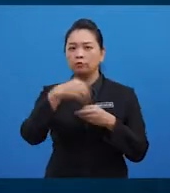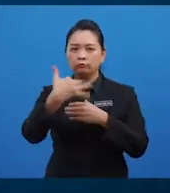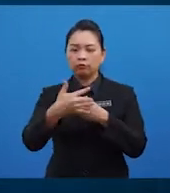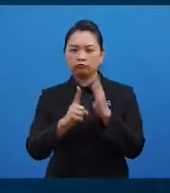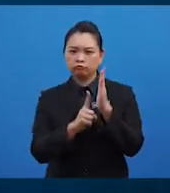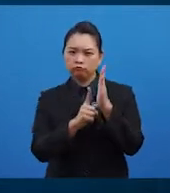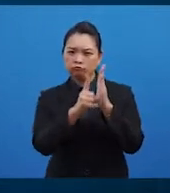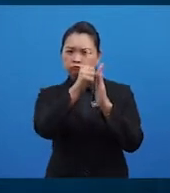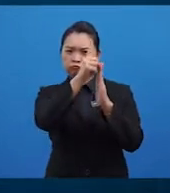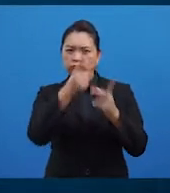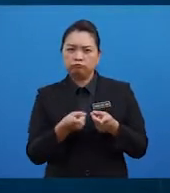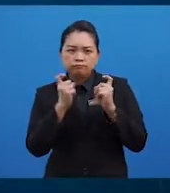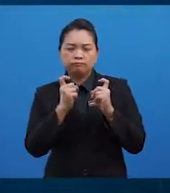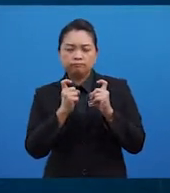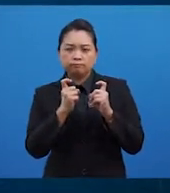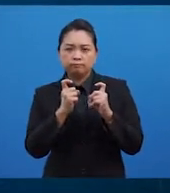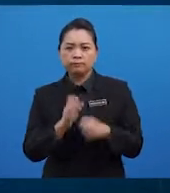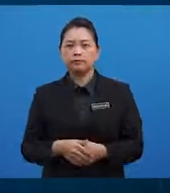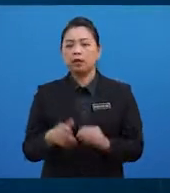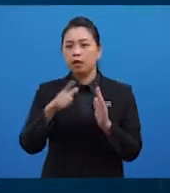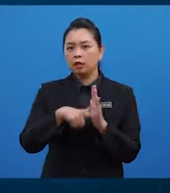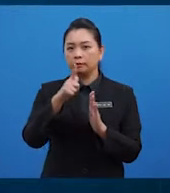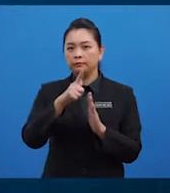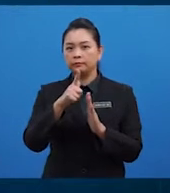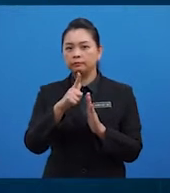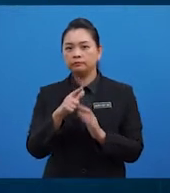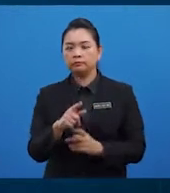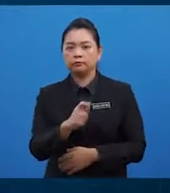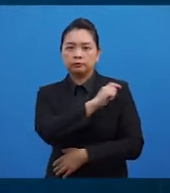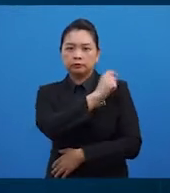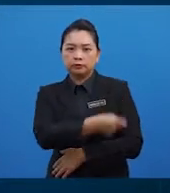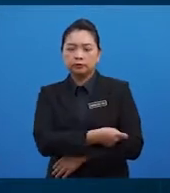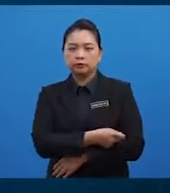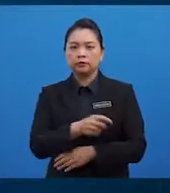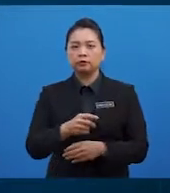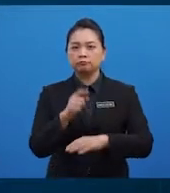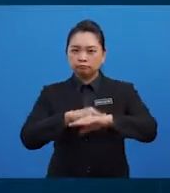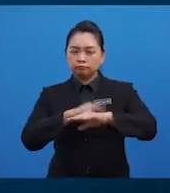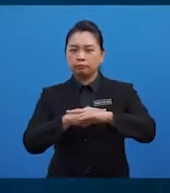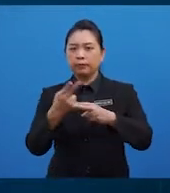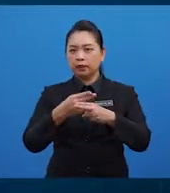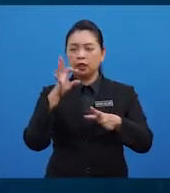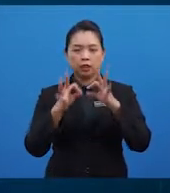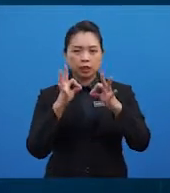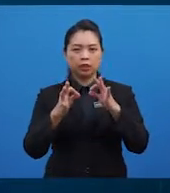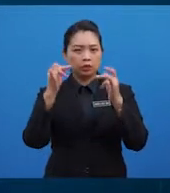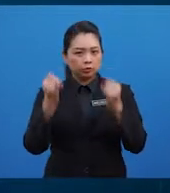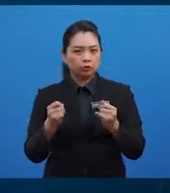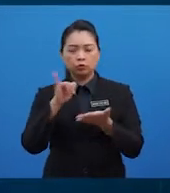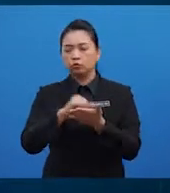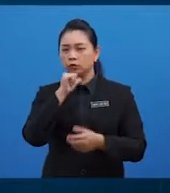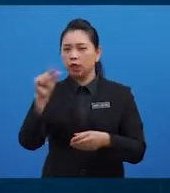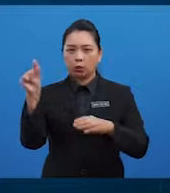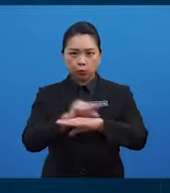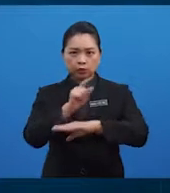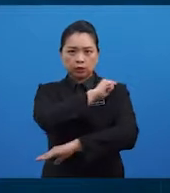cepat. bekalan tenaga jangka pendek. Sekiranya individu tidak menggunakan semua